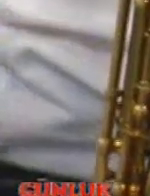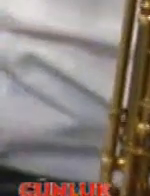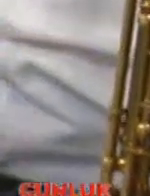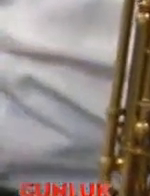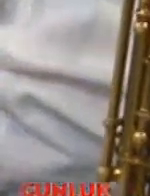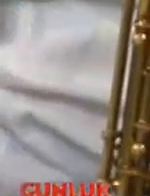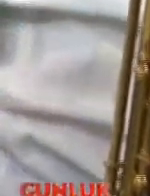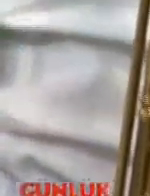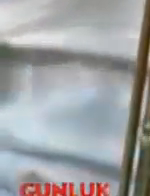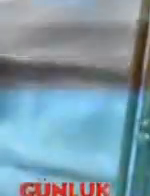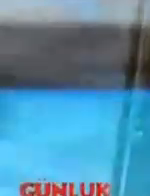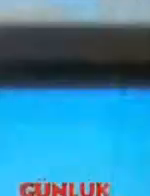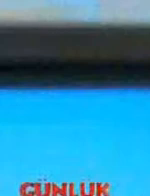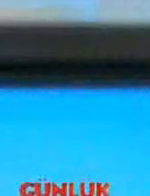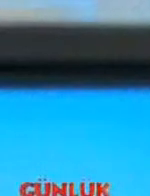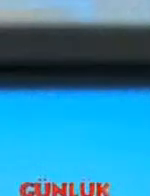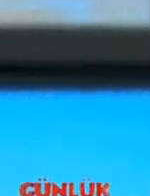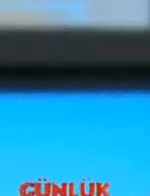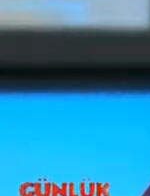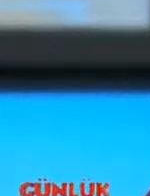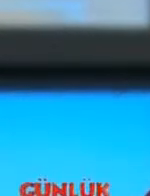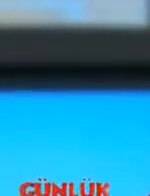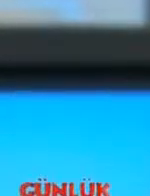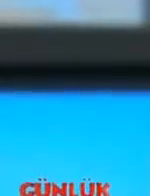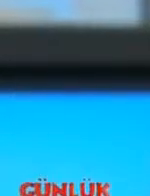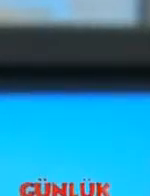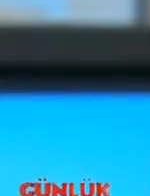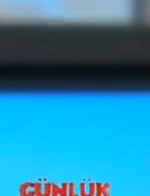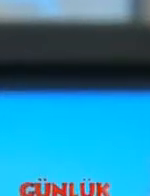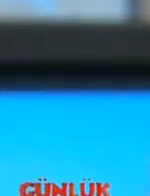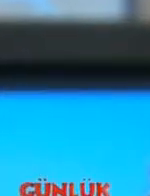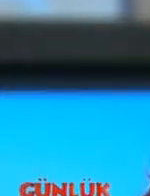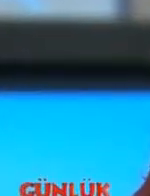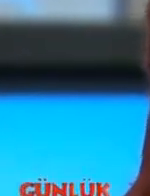karar ver tutamıyorum zamanı